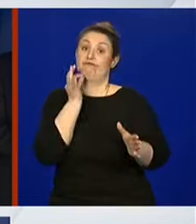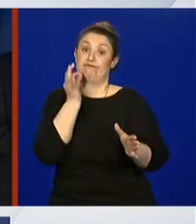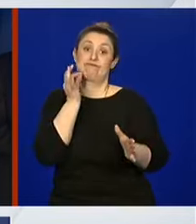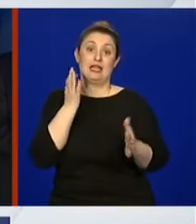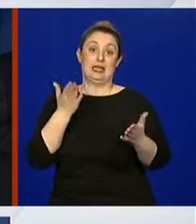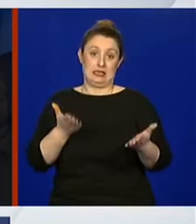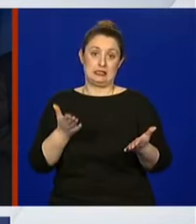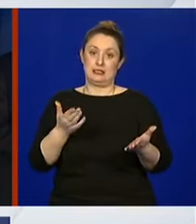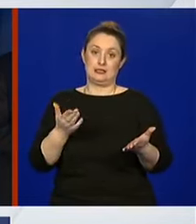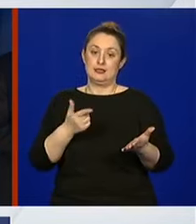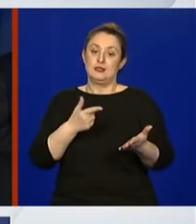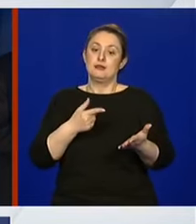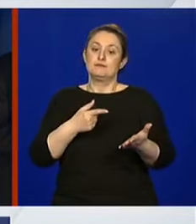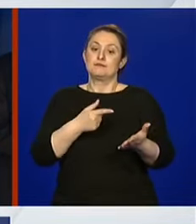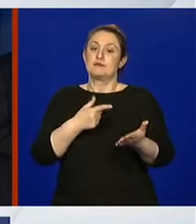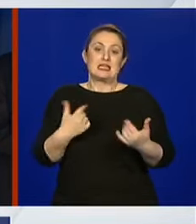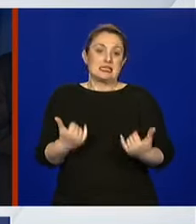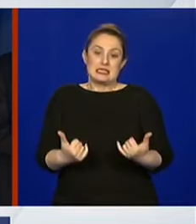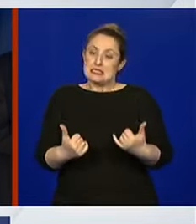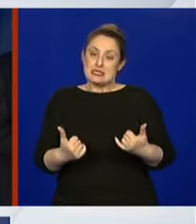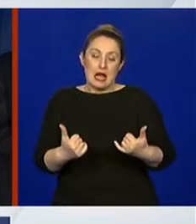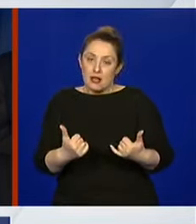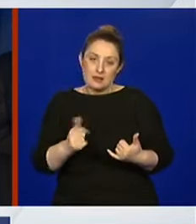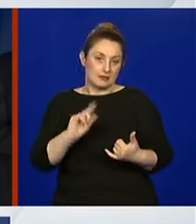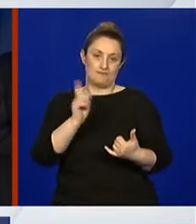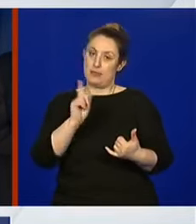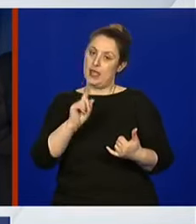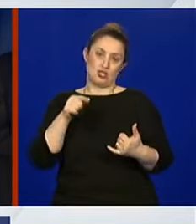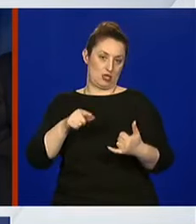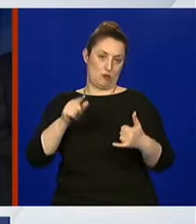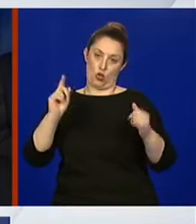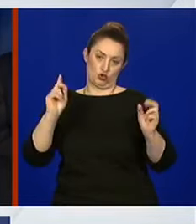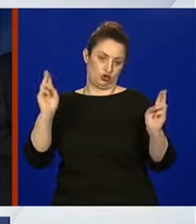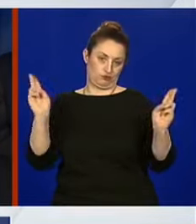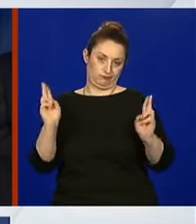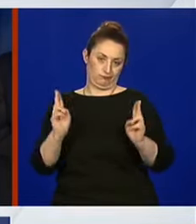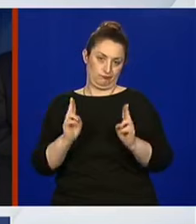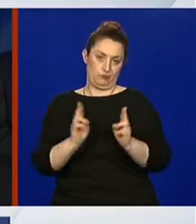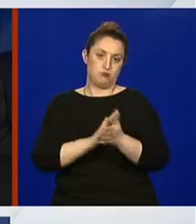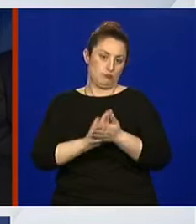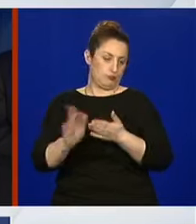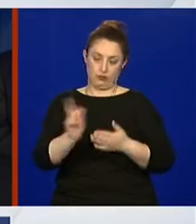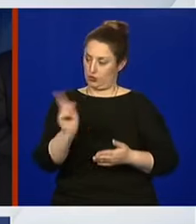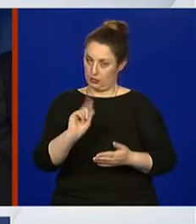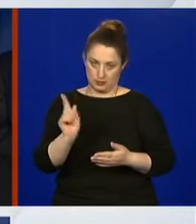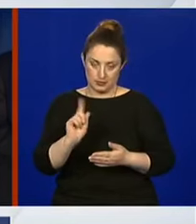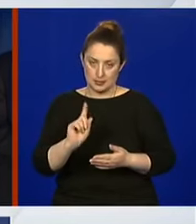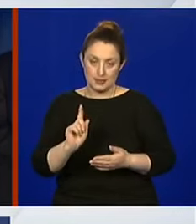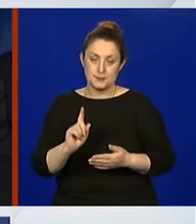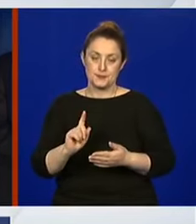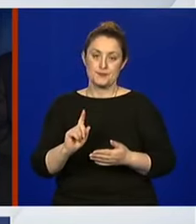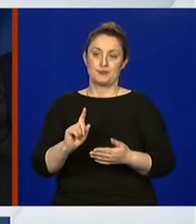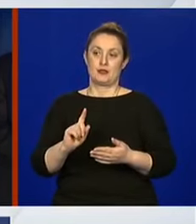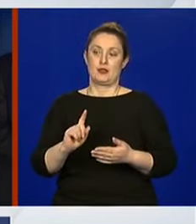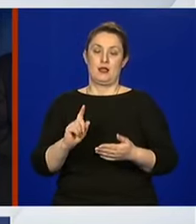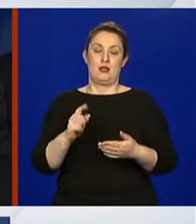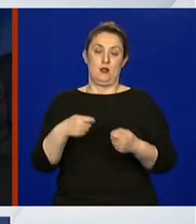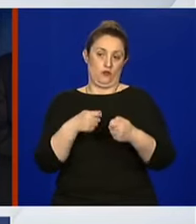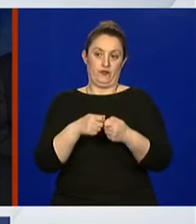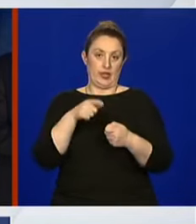za sada popuštati mjere koje se tiču takvih događaja.